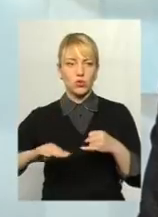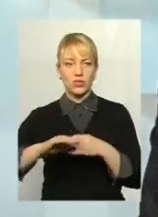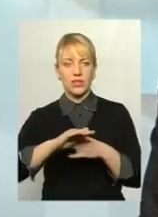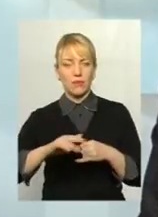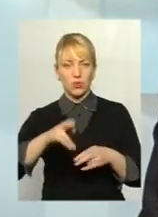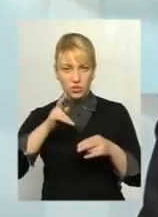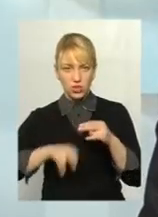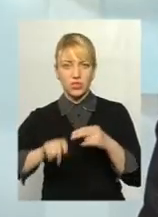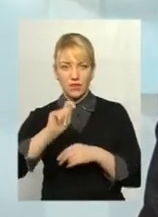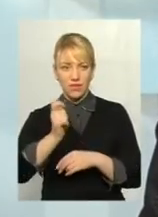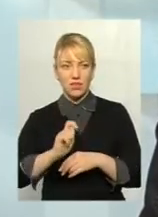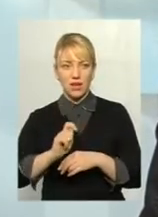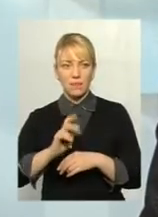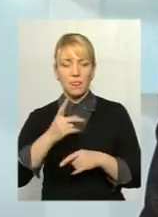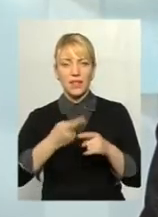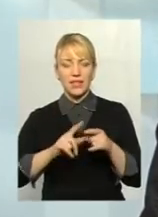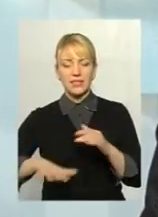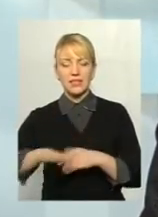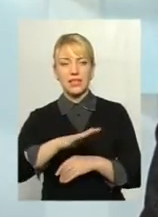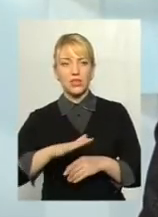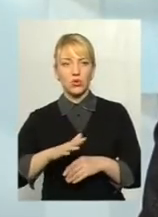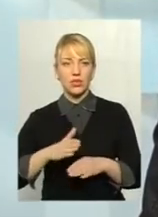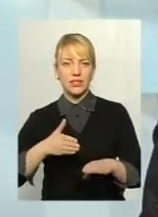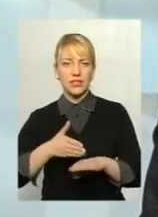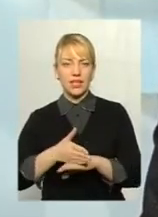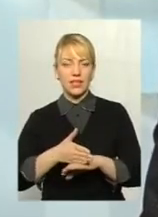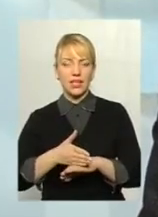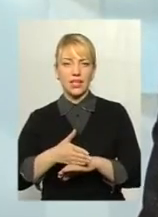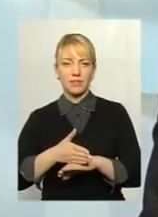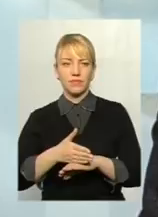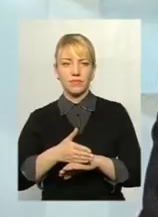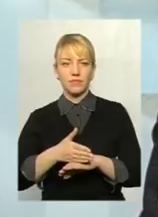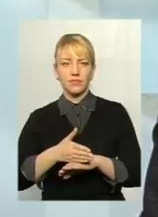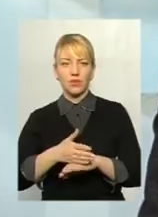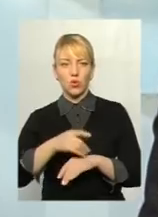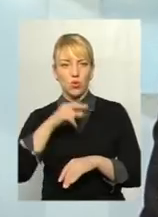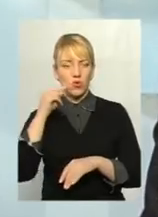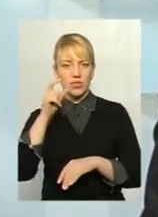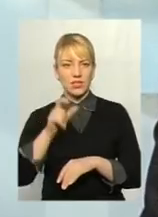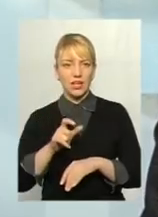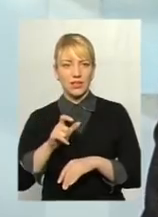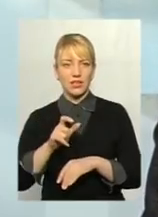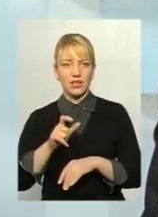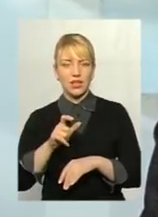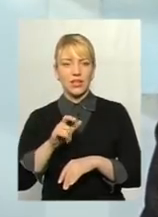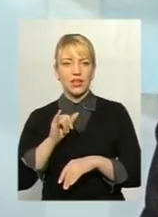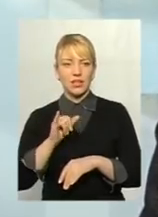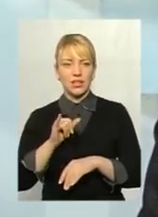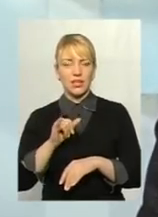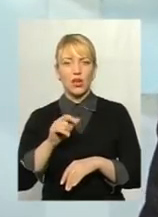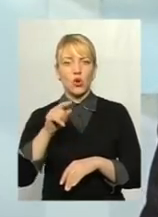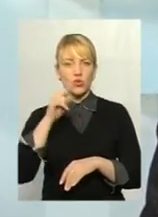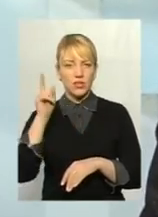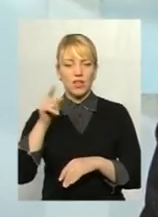кінчиться війна, і на ці території зайде так чи інакше все одно росіянин. І росіяни там і скуплять цю землю, тому що